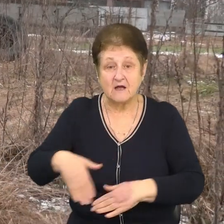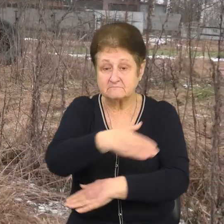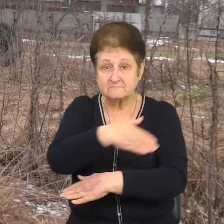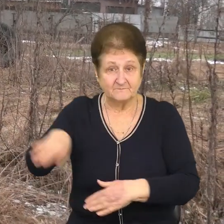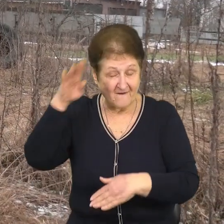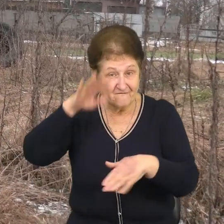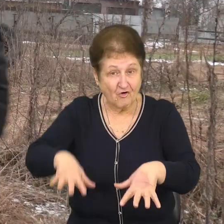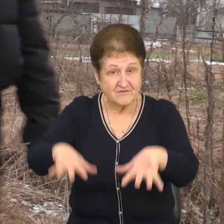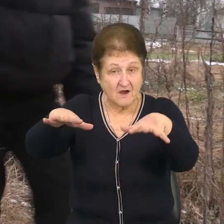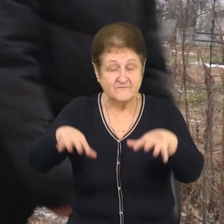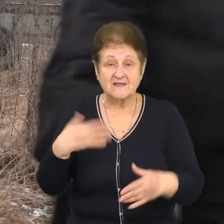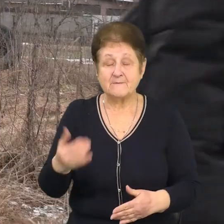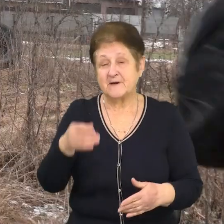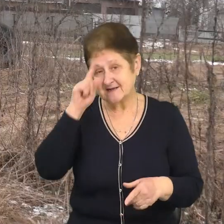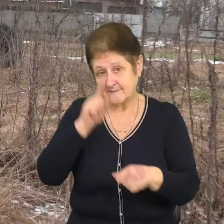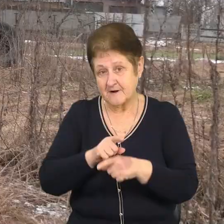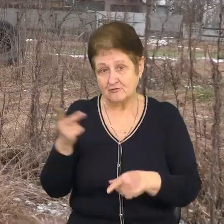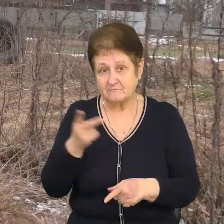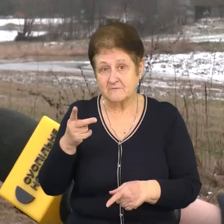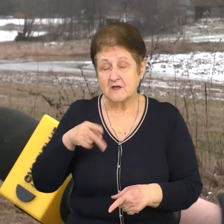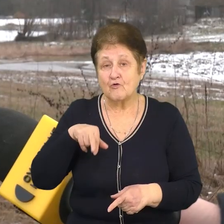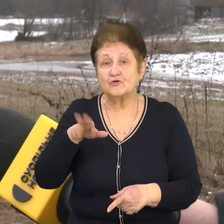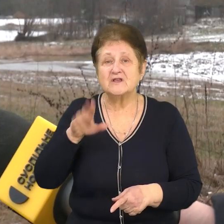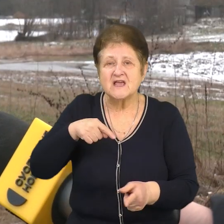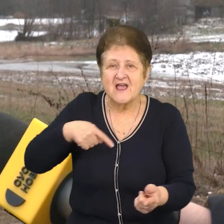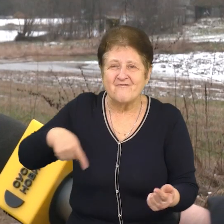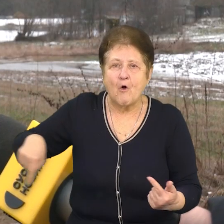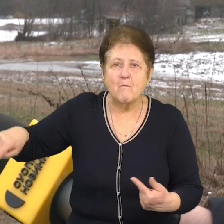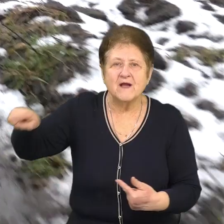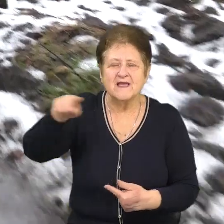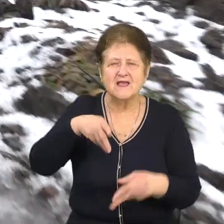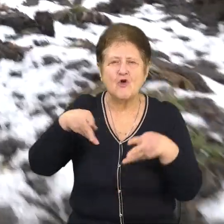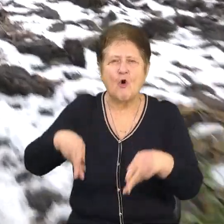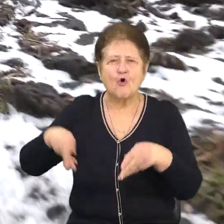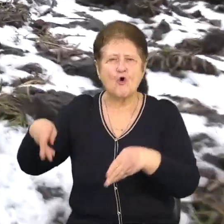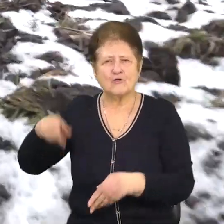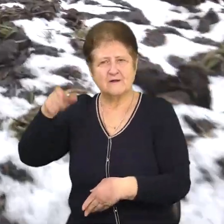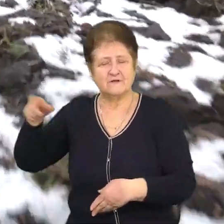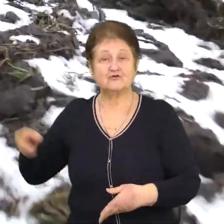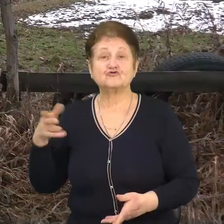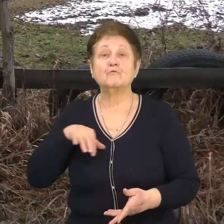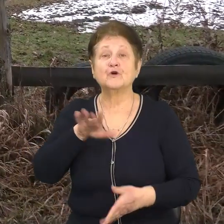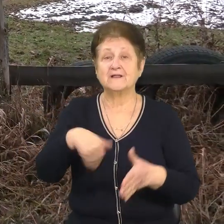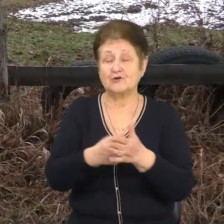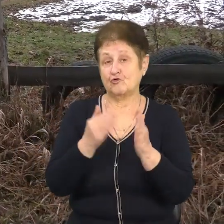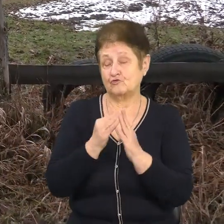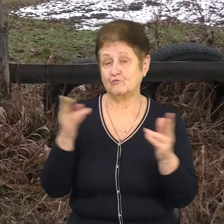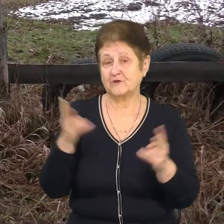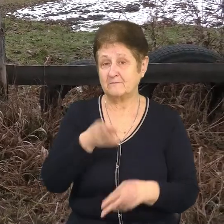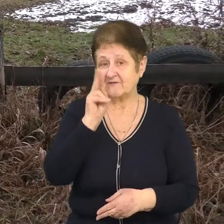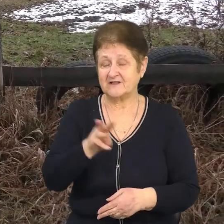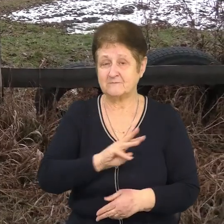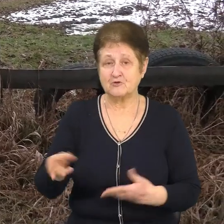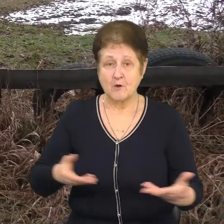дівчинка з братом може дістатися до школи лише в обхід. Ми входимо городами. Щоб дійти додому, треба за 20 хвилин пішки